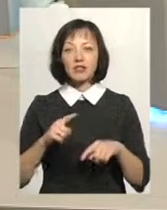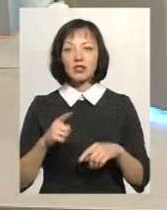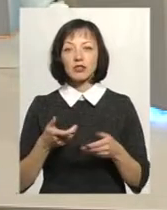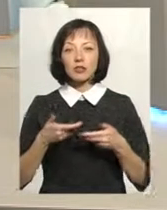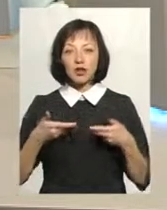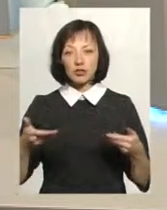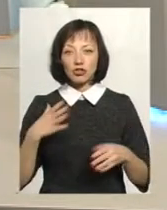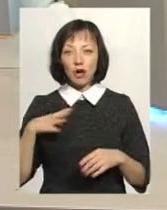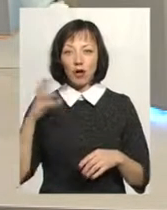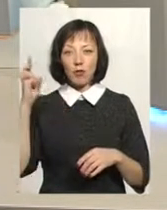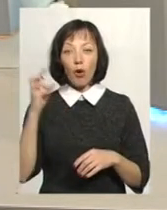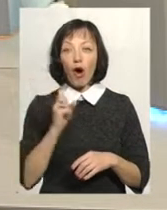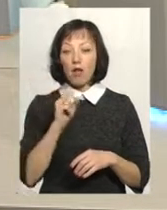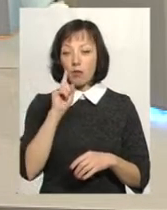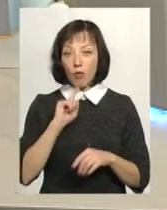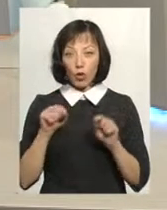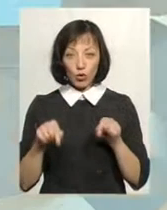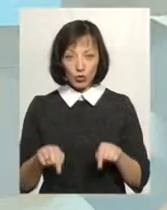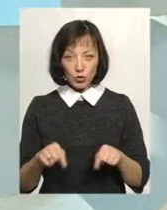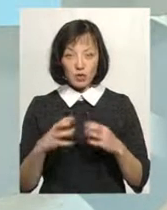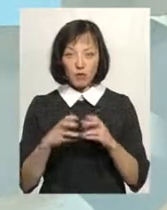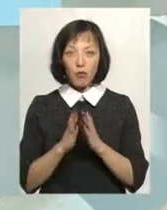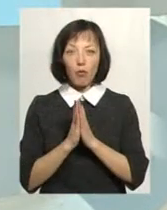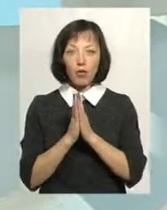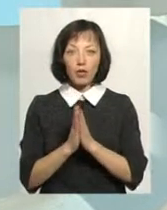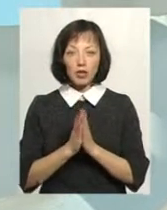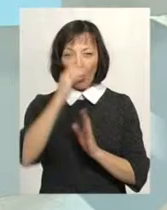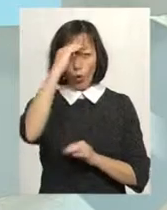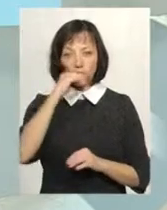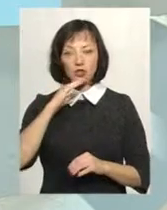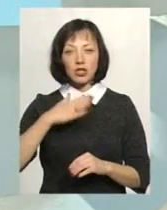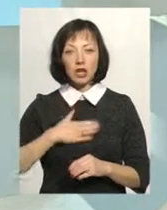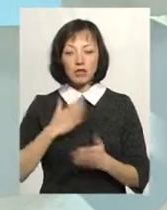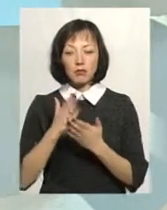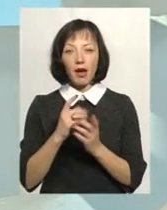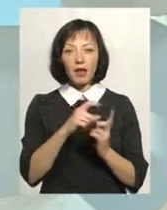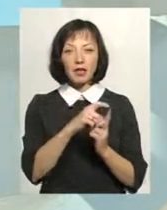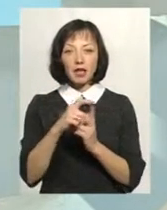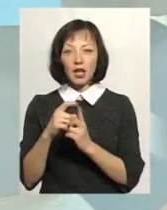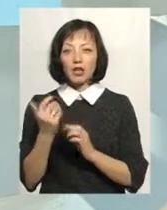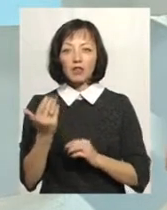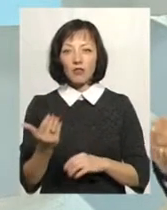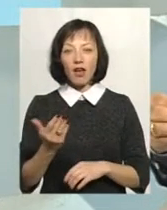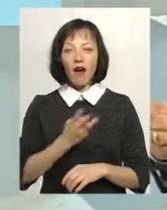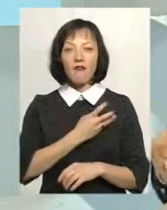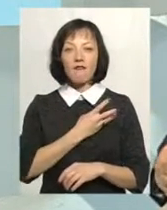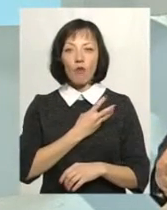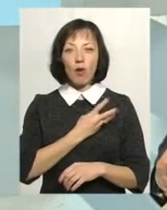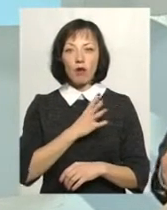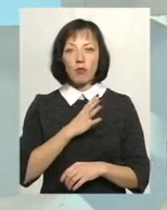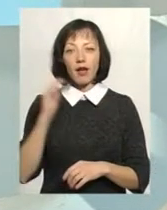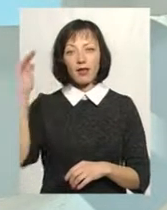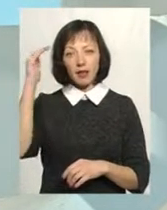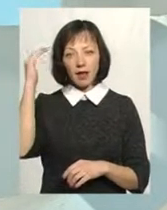Господь Бог, але поки ми тут на землі, навіть молитва «Отче наш» має такі рядки, щоб твоя воля була і на